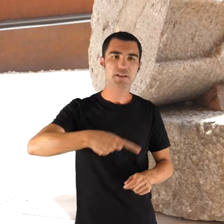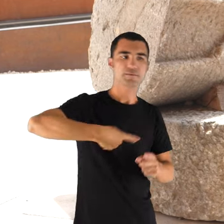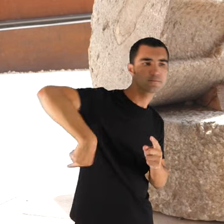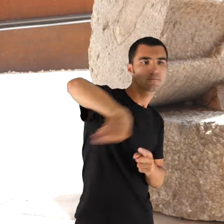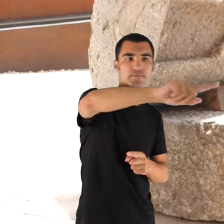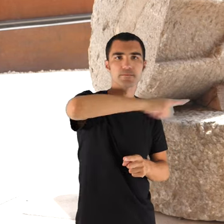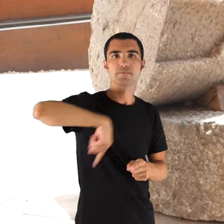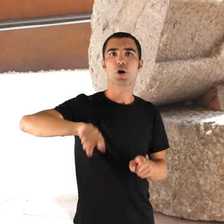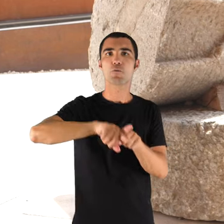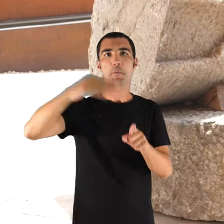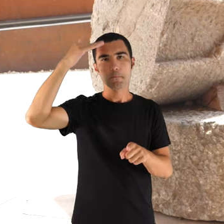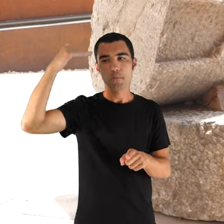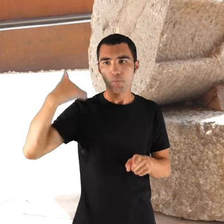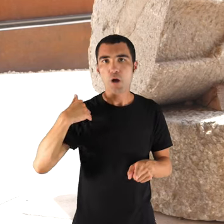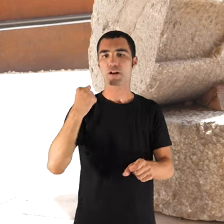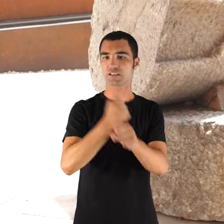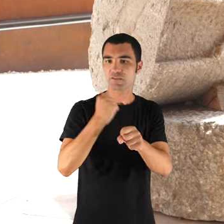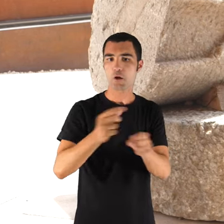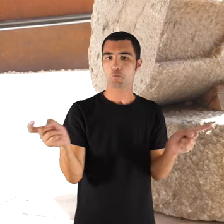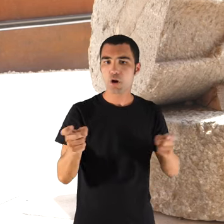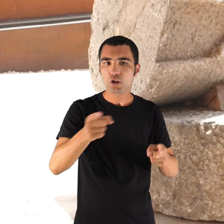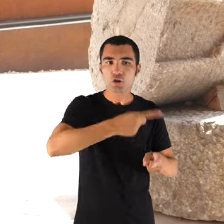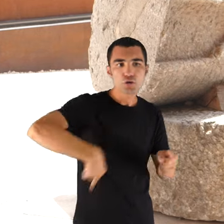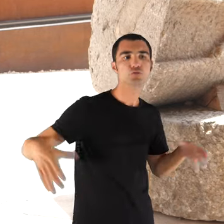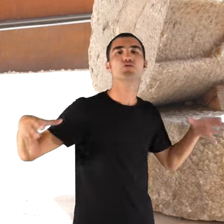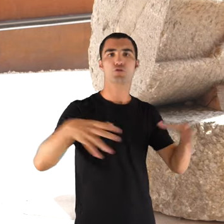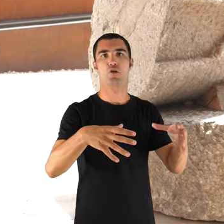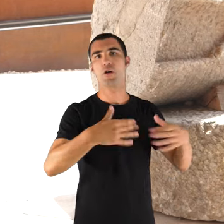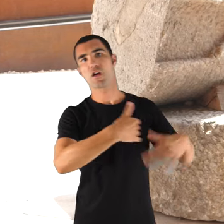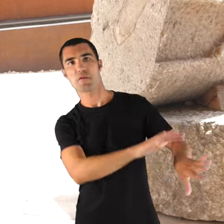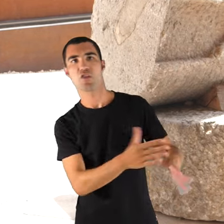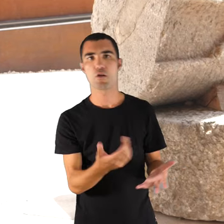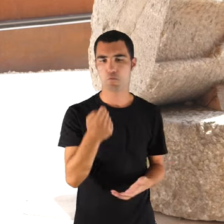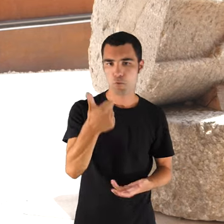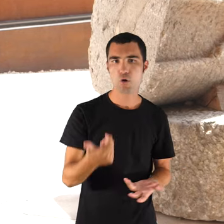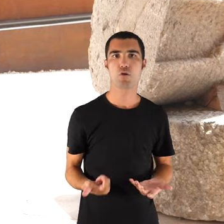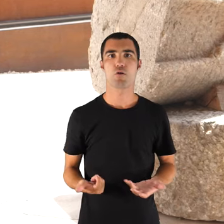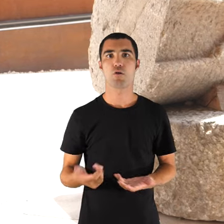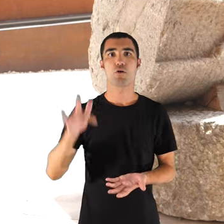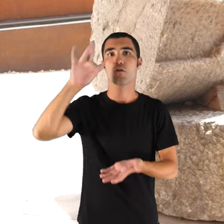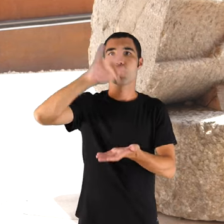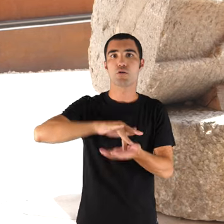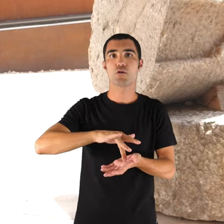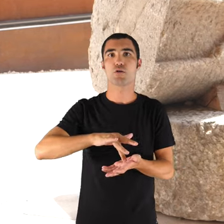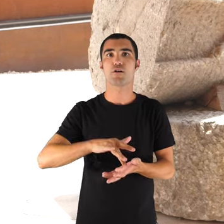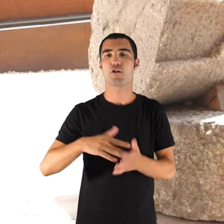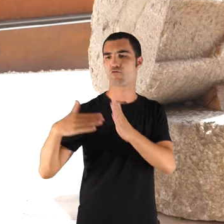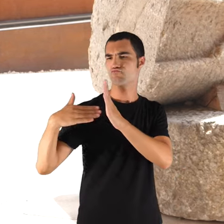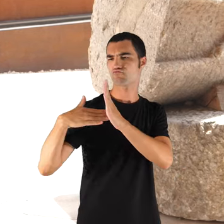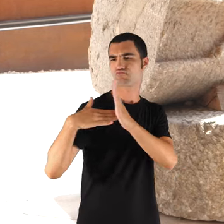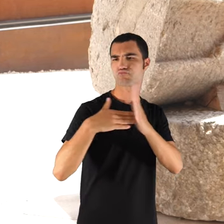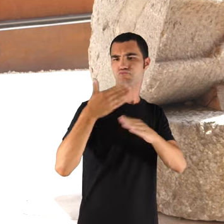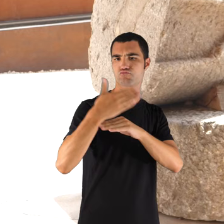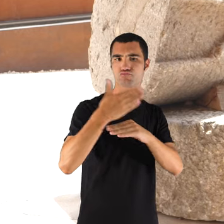del poble, del port. quan hi havia la llogia allà on tenien les